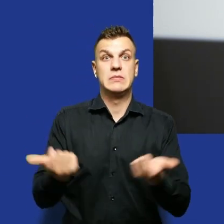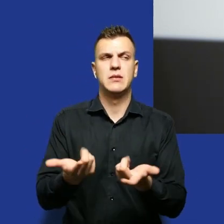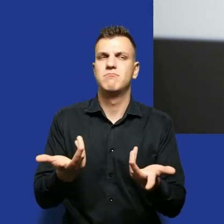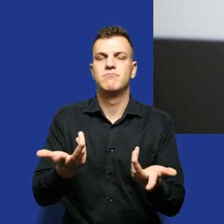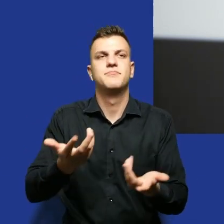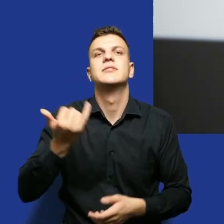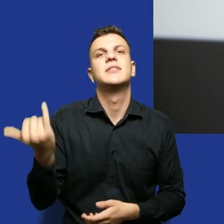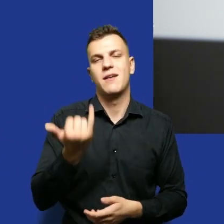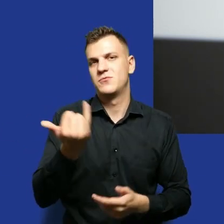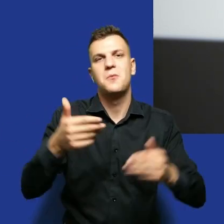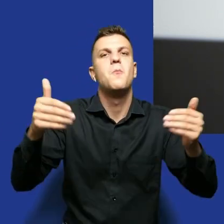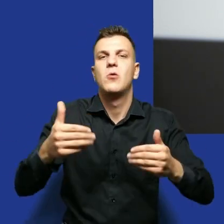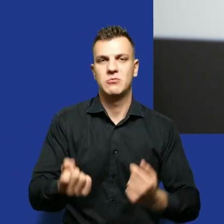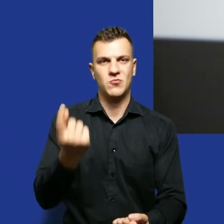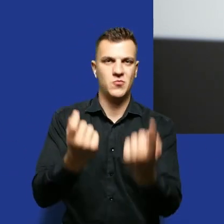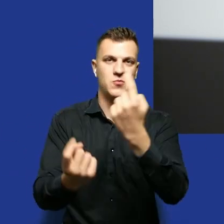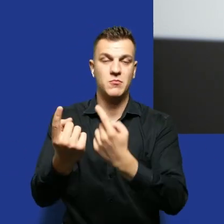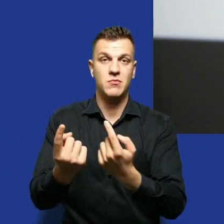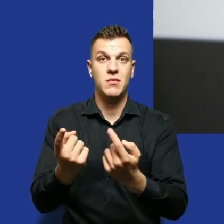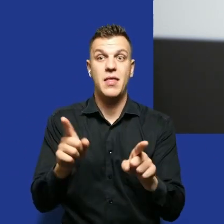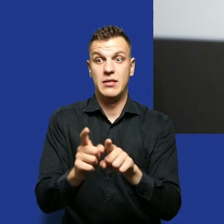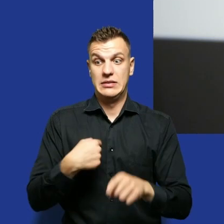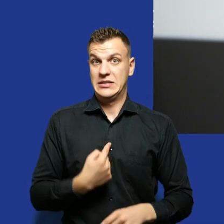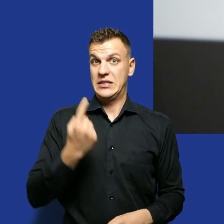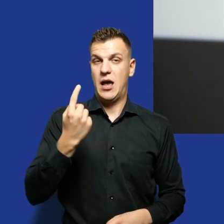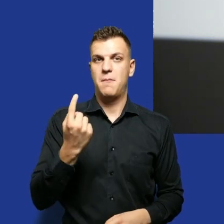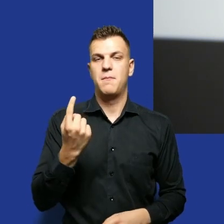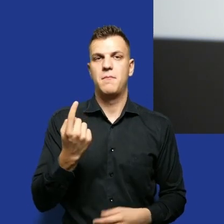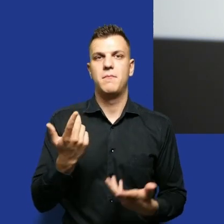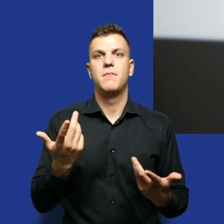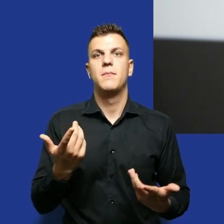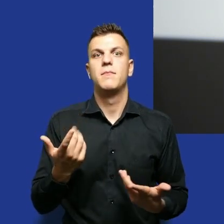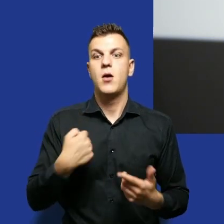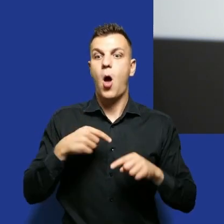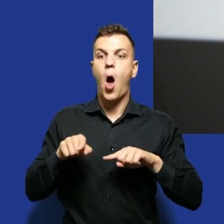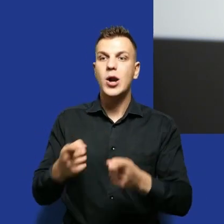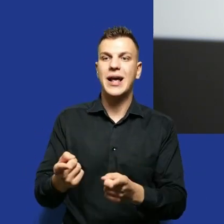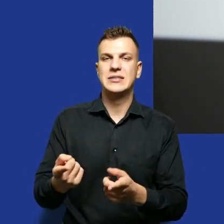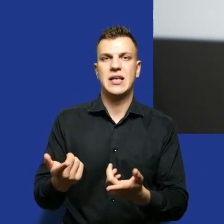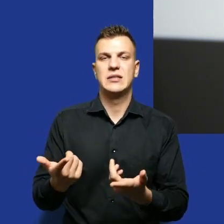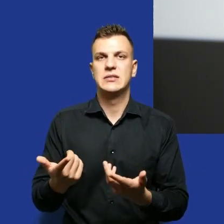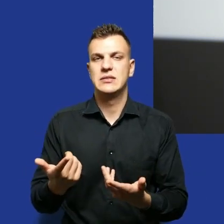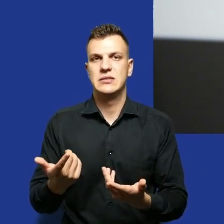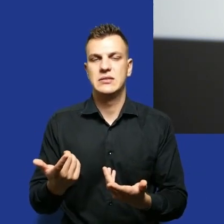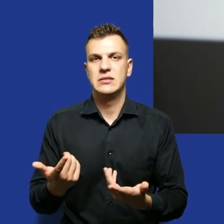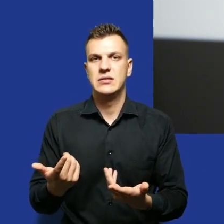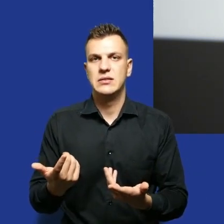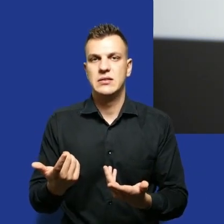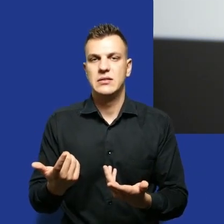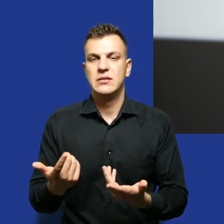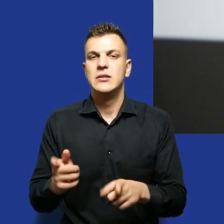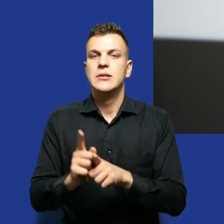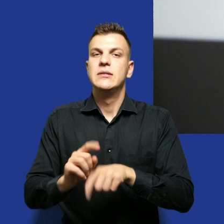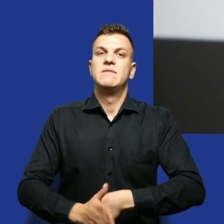wydarzyć tak naprawdę, zwłaszcza jak się jest samemu i zwłaszcza jak się nie ma organizacji za sobą, która i nie ma się tego